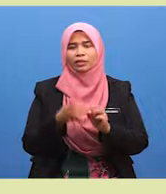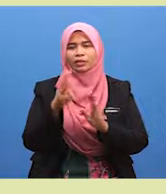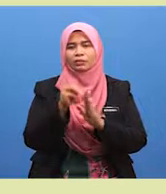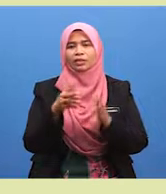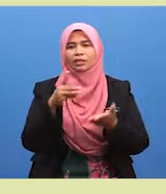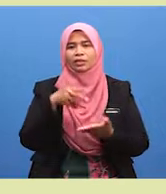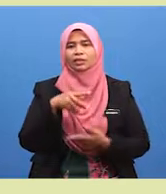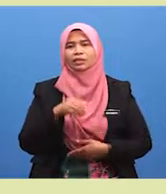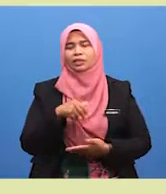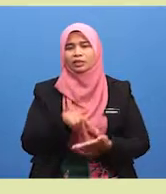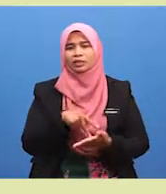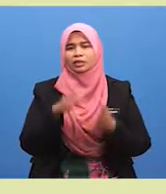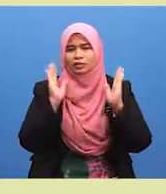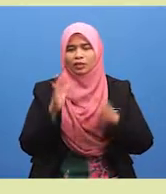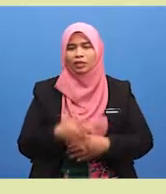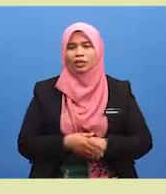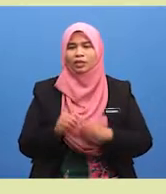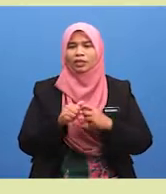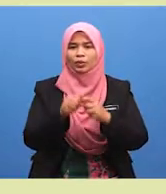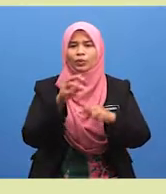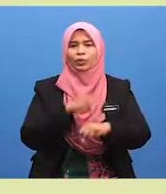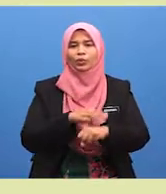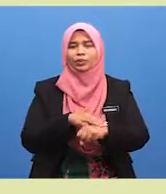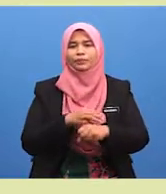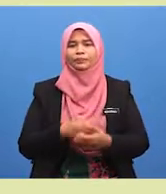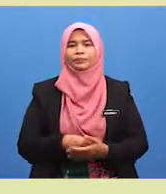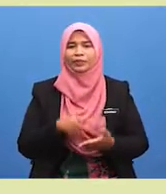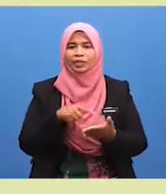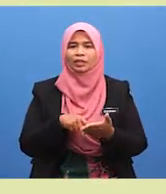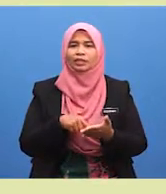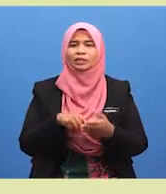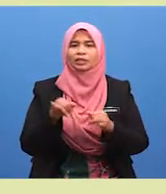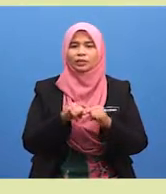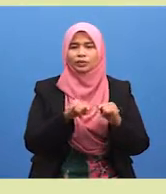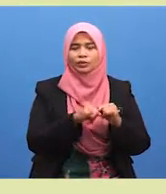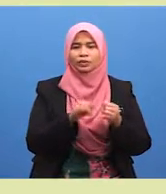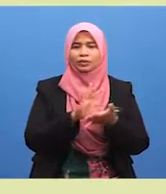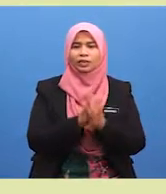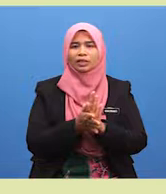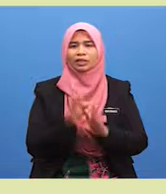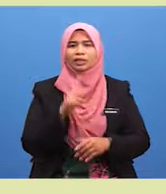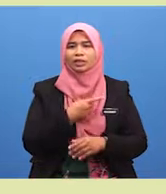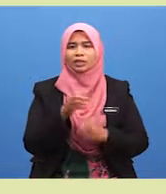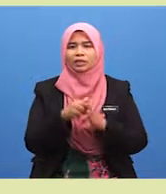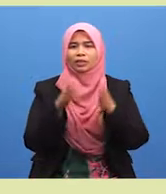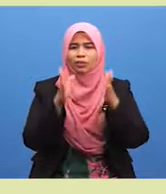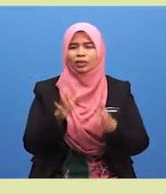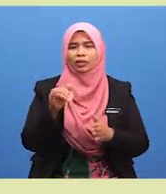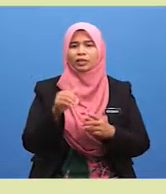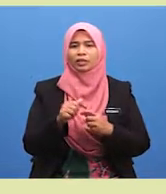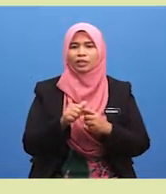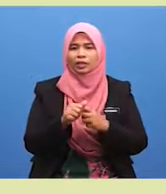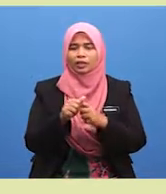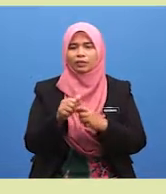supaya mendirikan solat mengikut waktunya. Ini juga menjadikan kita seorang yang